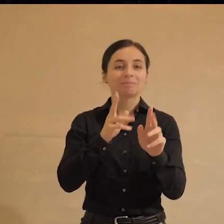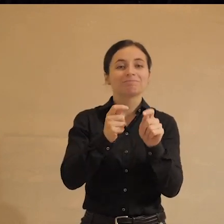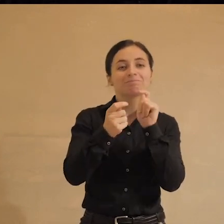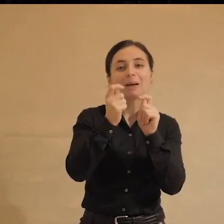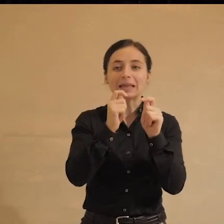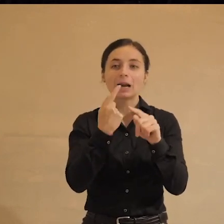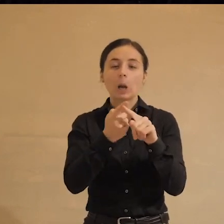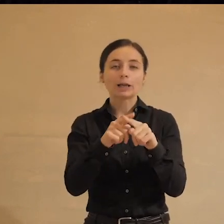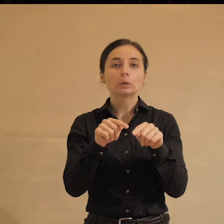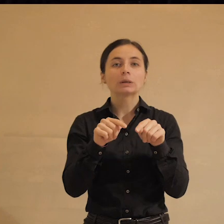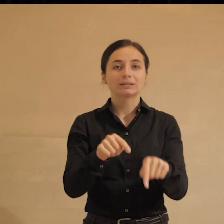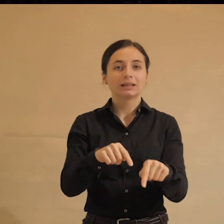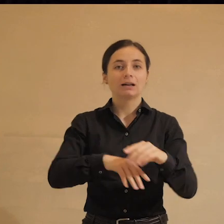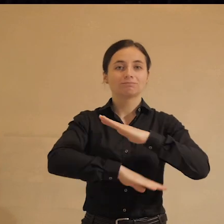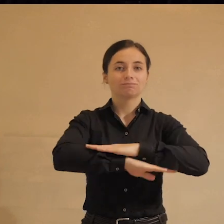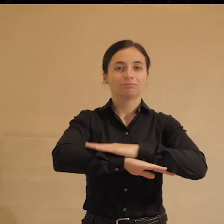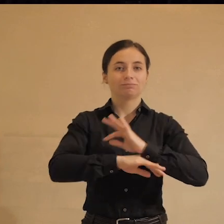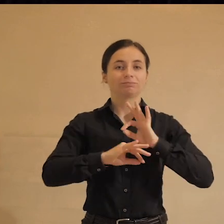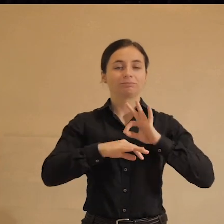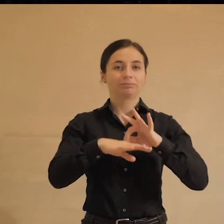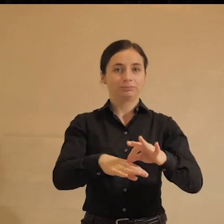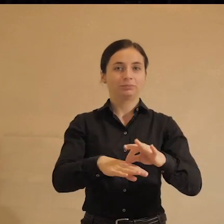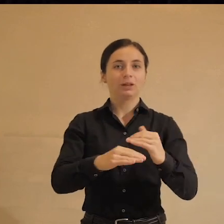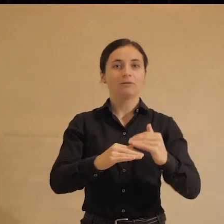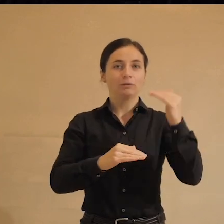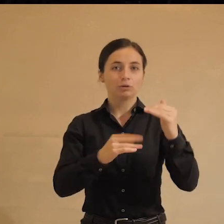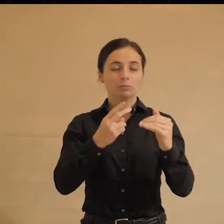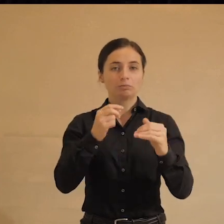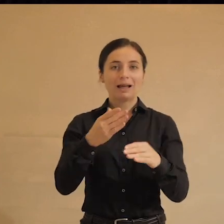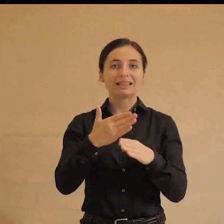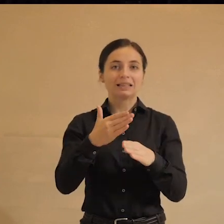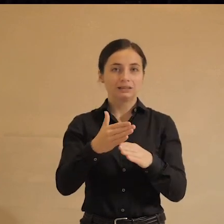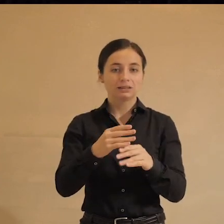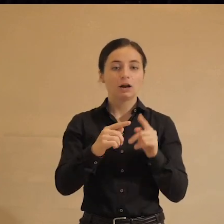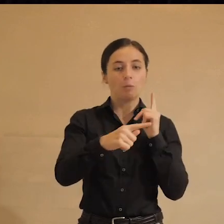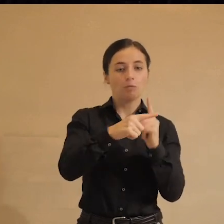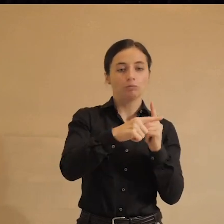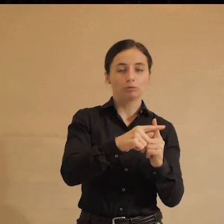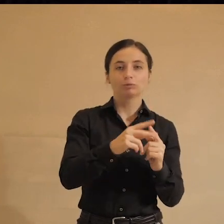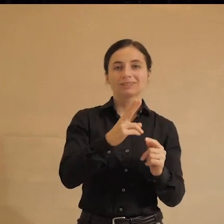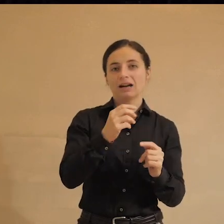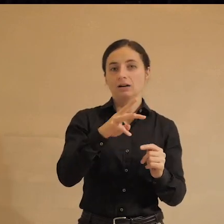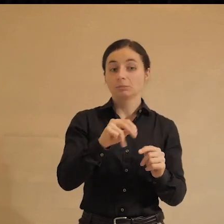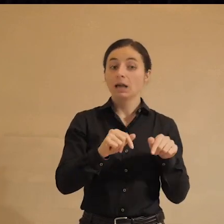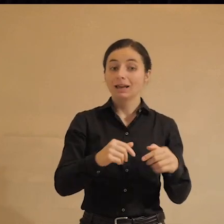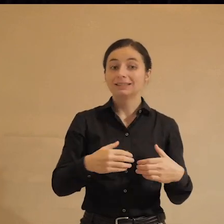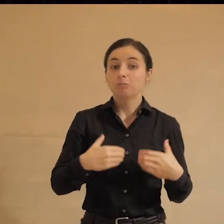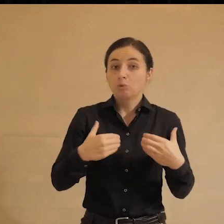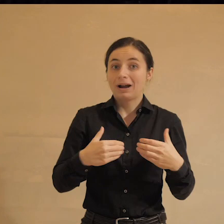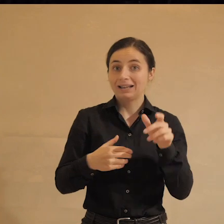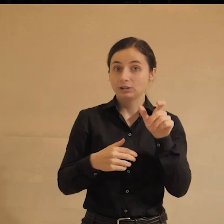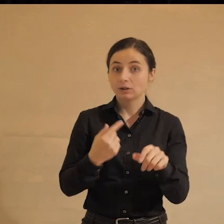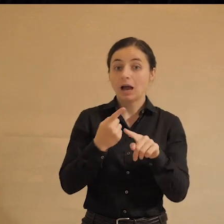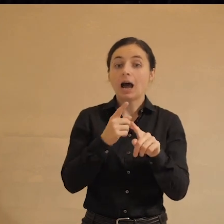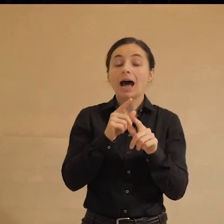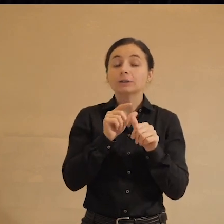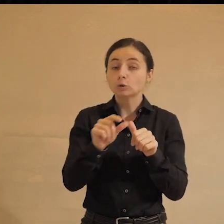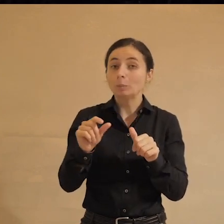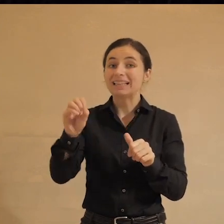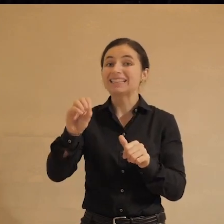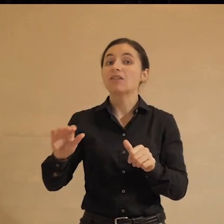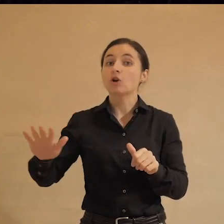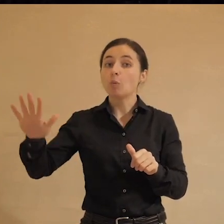которые ему выдаются за эти самые высокие баллы кредита, за эти плюсики в карму. Это пугает человека, особенно европейски